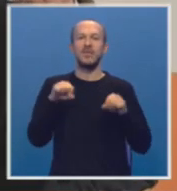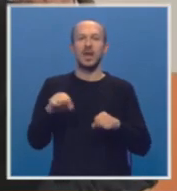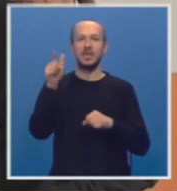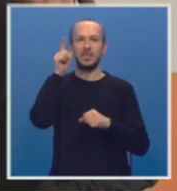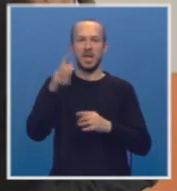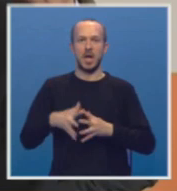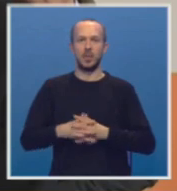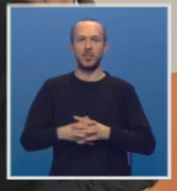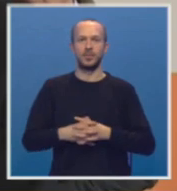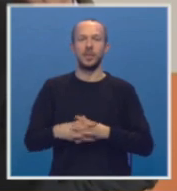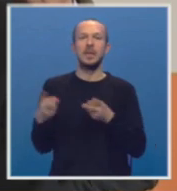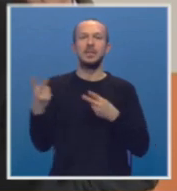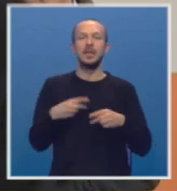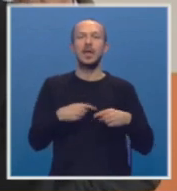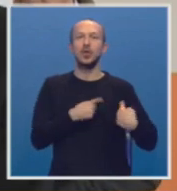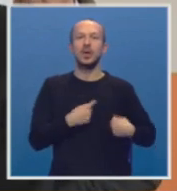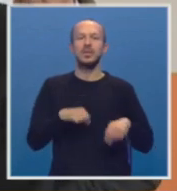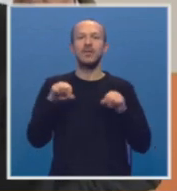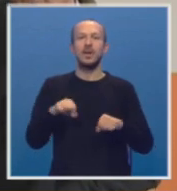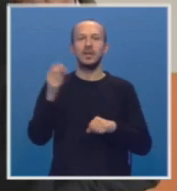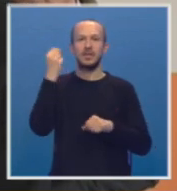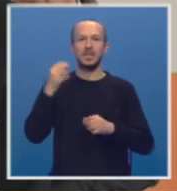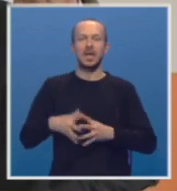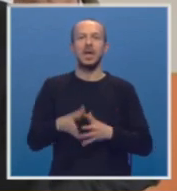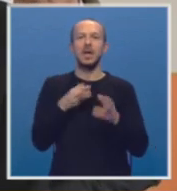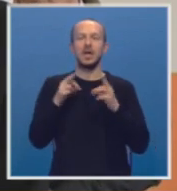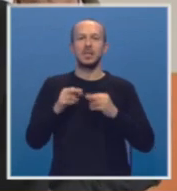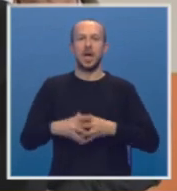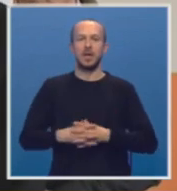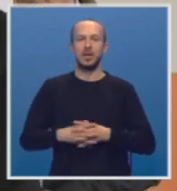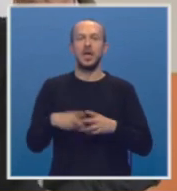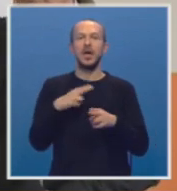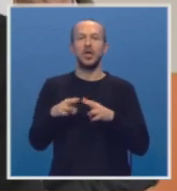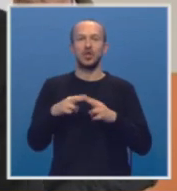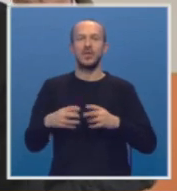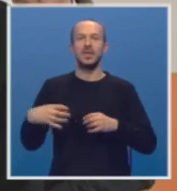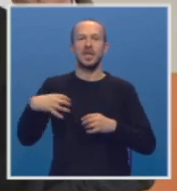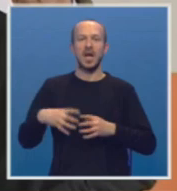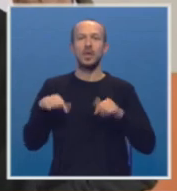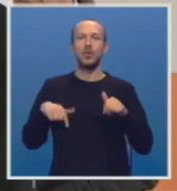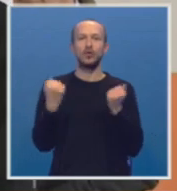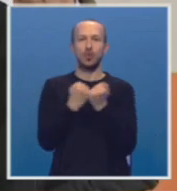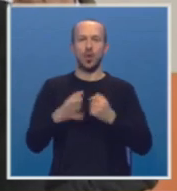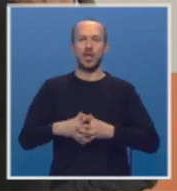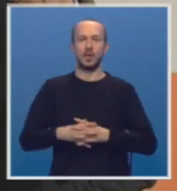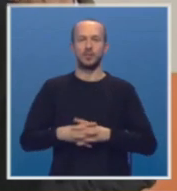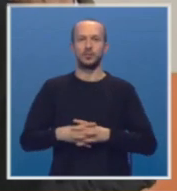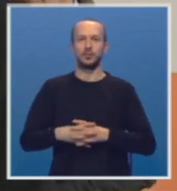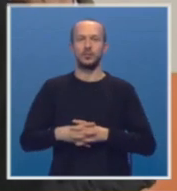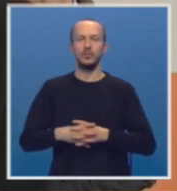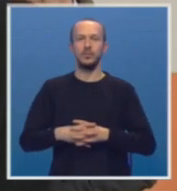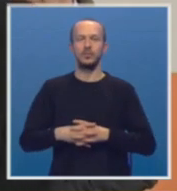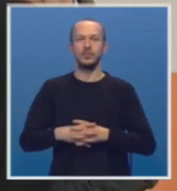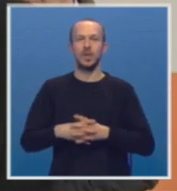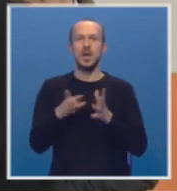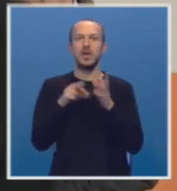Srbije, stigla je donacija i vlade Republike Srpske za rešavanje grijanja u ovoj školi. Dakle,